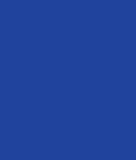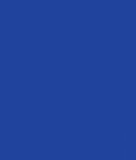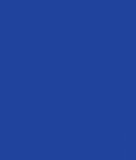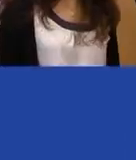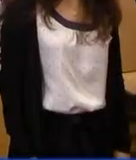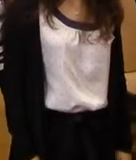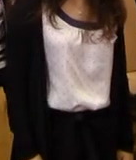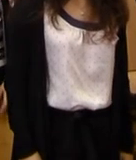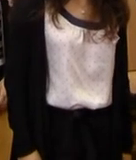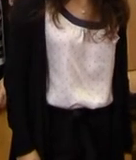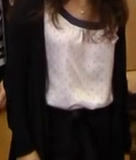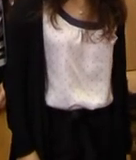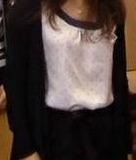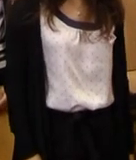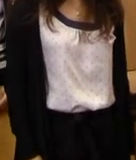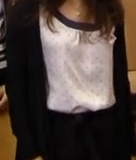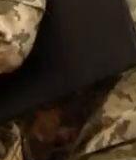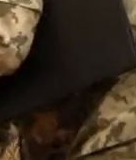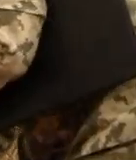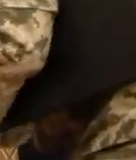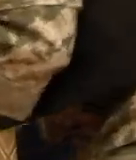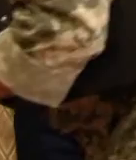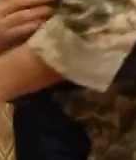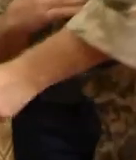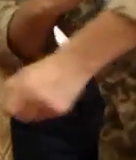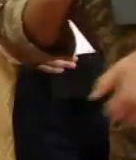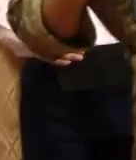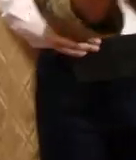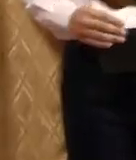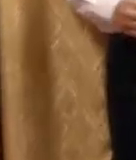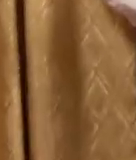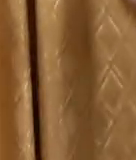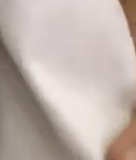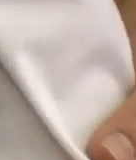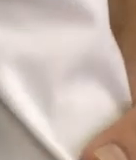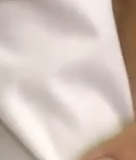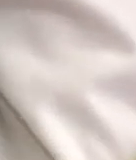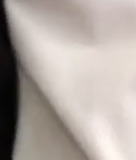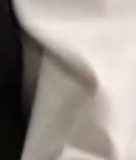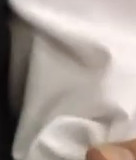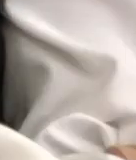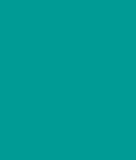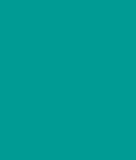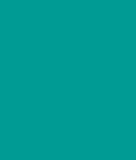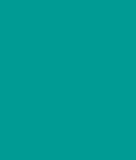Орден за мужність замість загиблого батька отримала донька розвідника Гануся Корнелюк